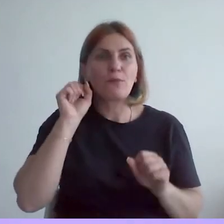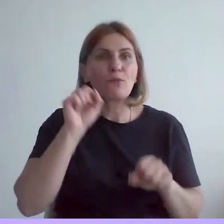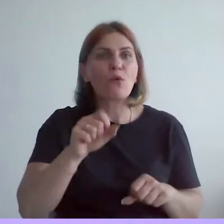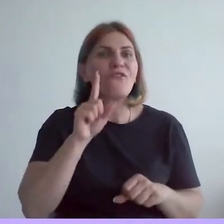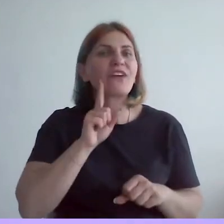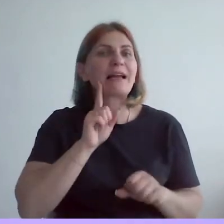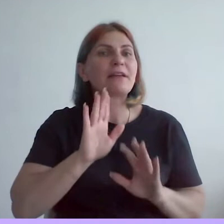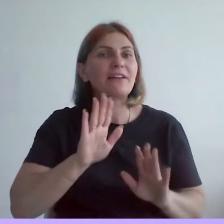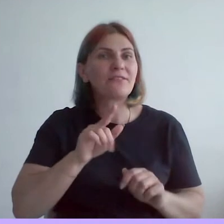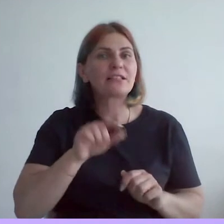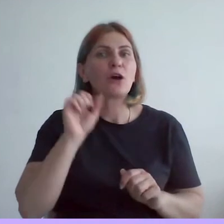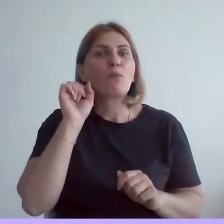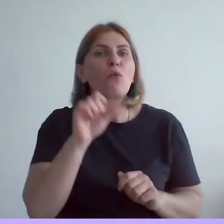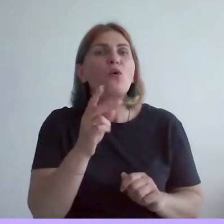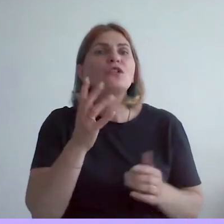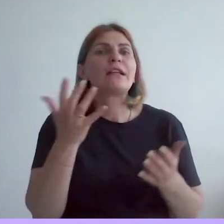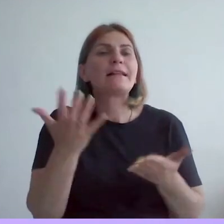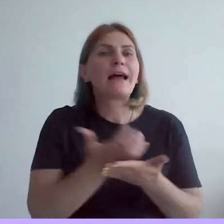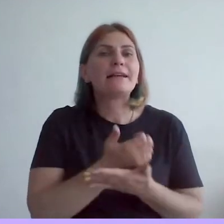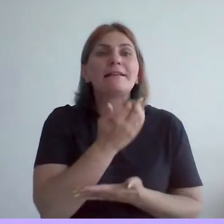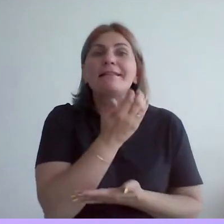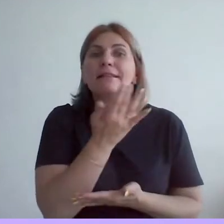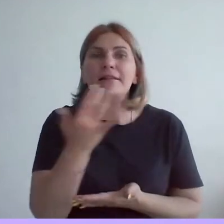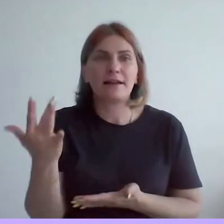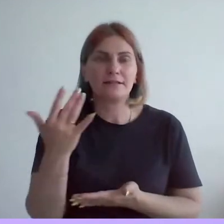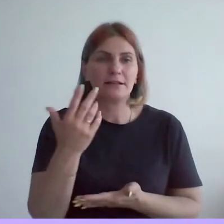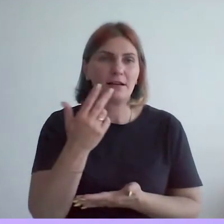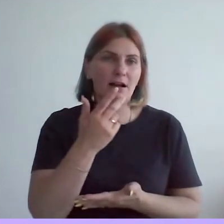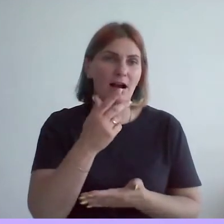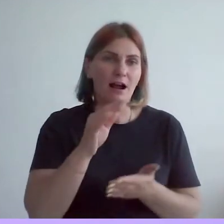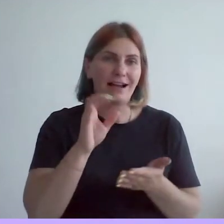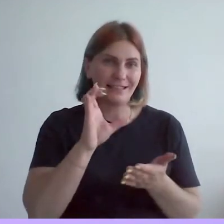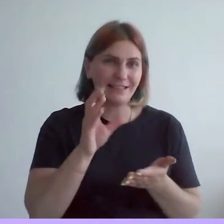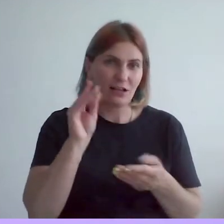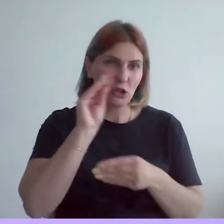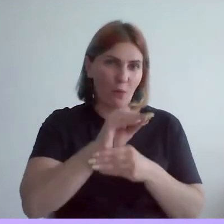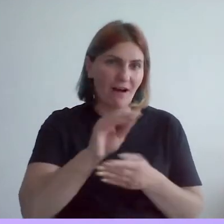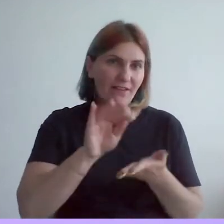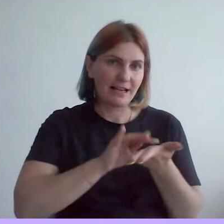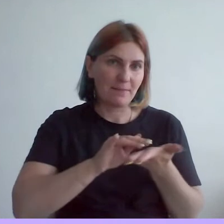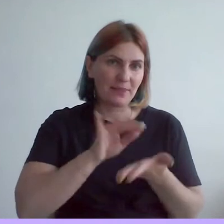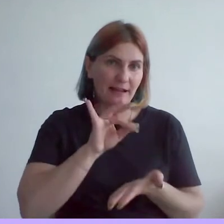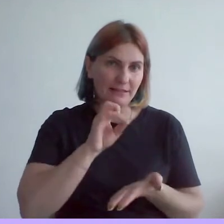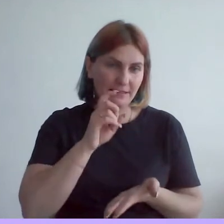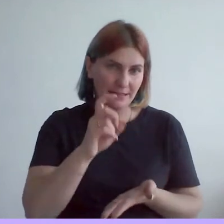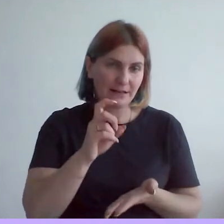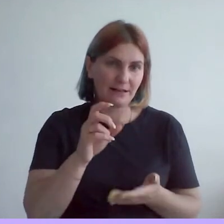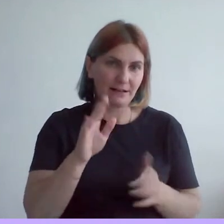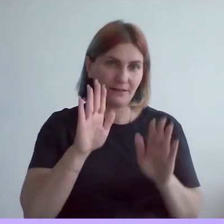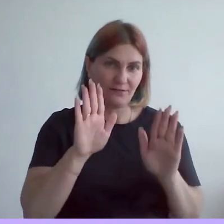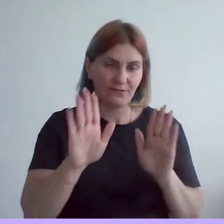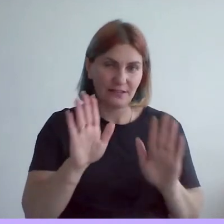несколько тактильных экспонатов, доступных для осмотра. Сейчас на минус первом этаже у нас открыта выставка, которая